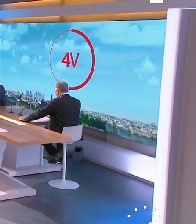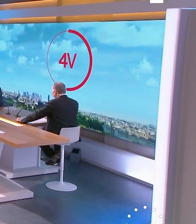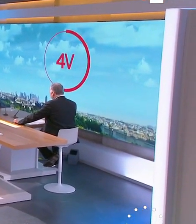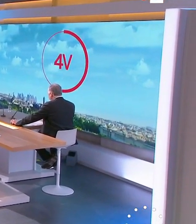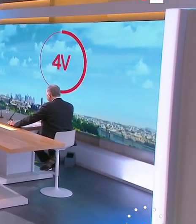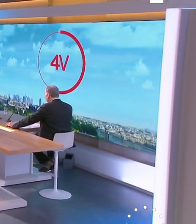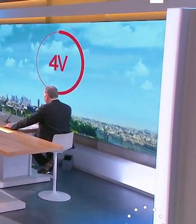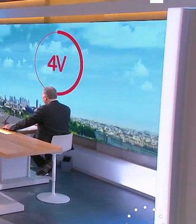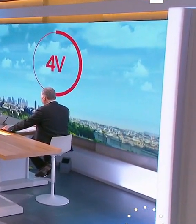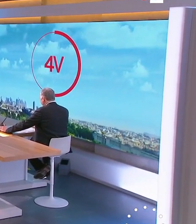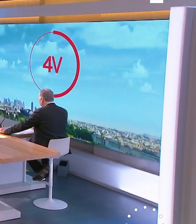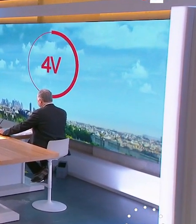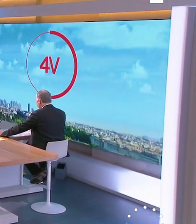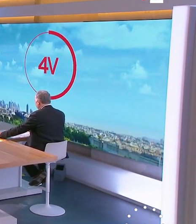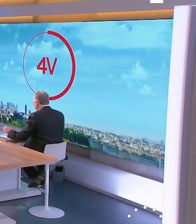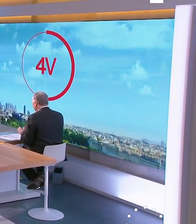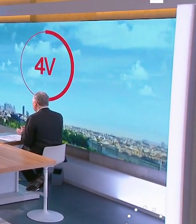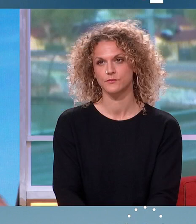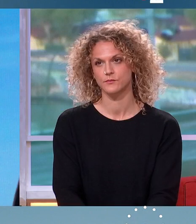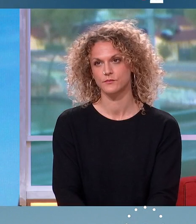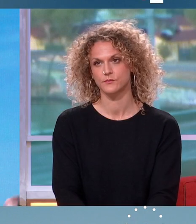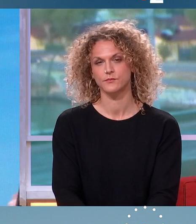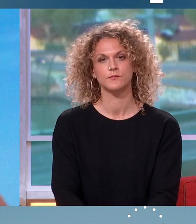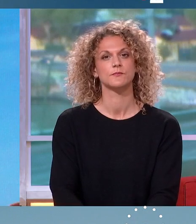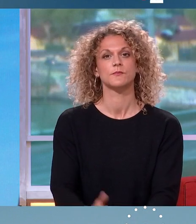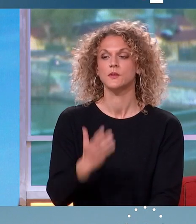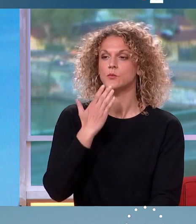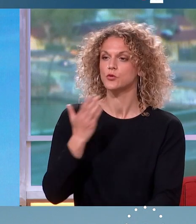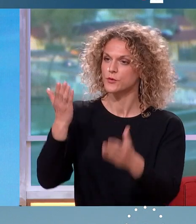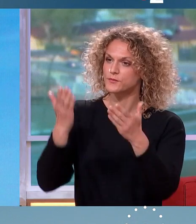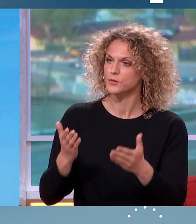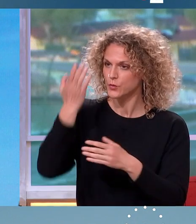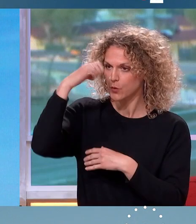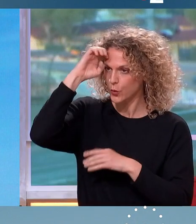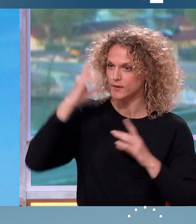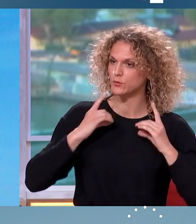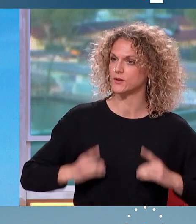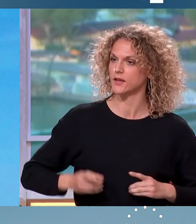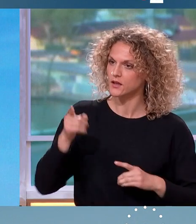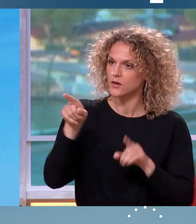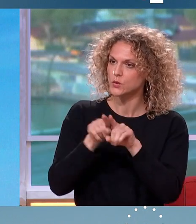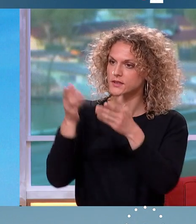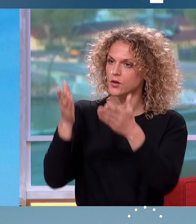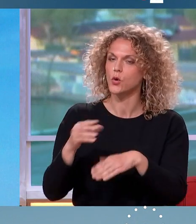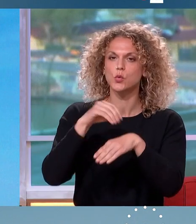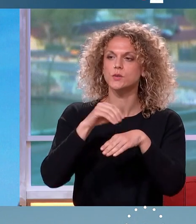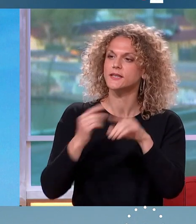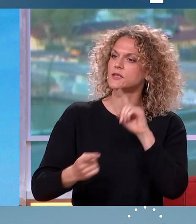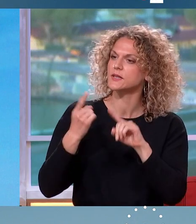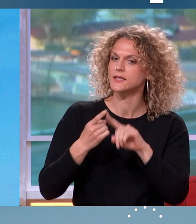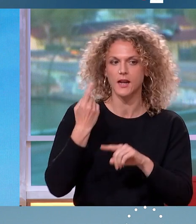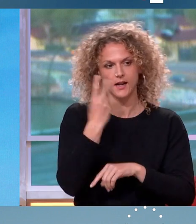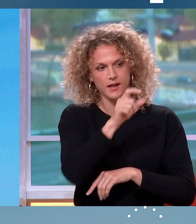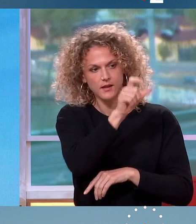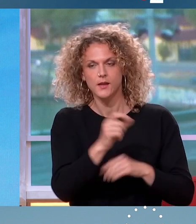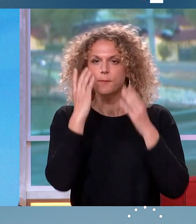Bonjour Philippe-Olivier, merci d'être avec nous ce matin en tant que député européen et conseiller spécial de Marine Le Pen. Comment voyez-vous les